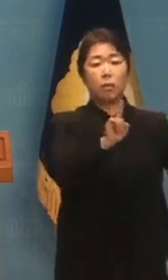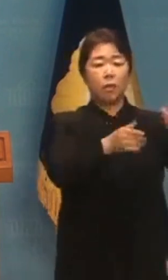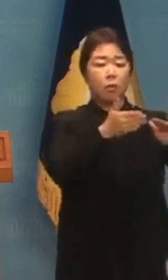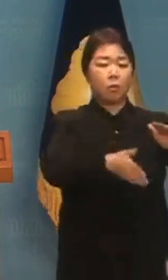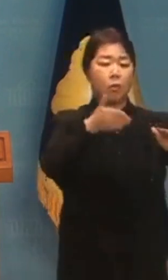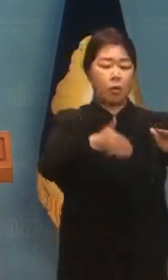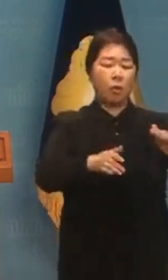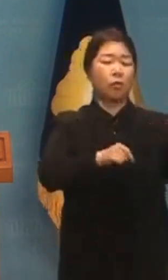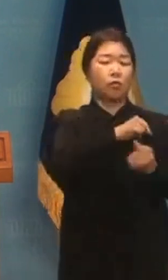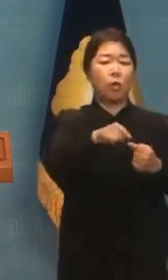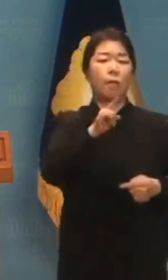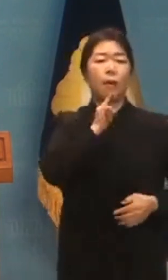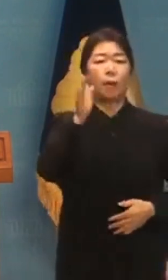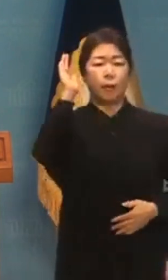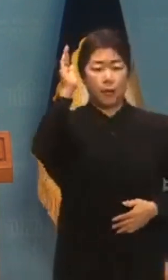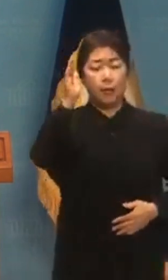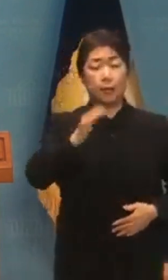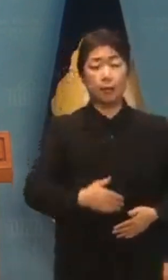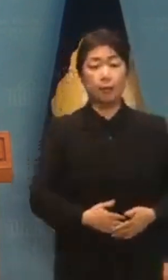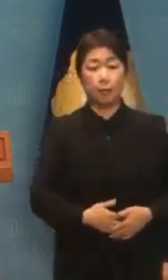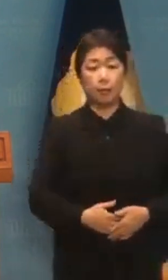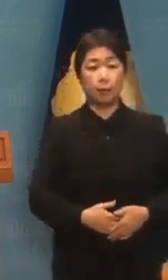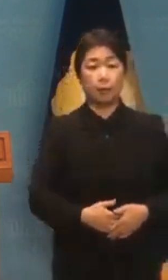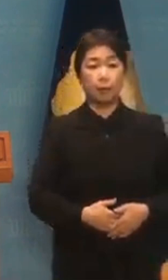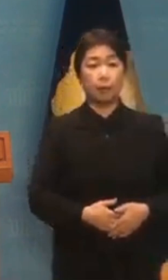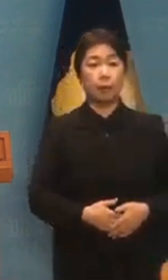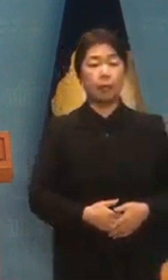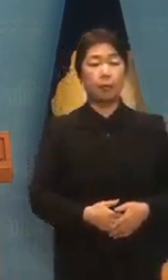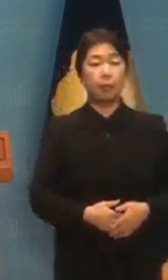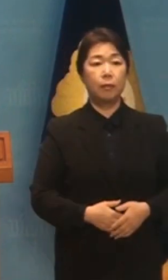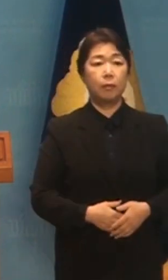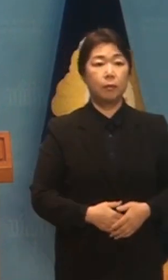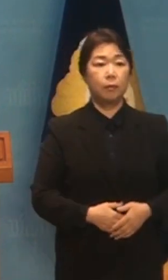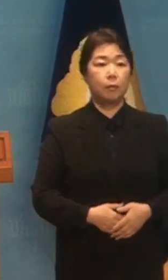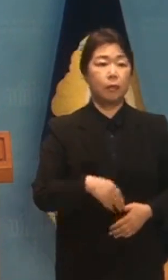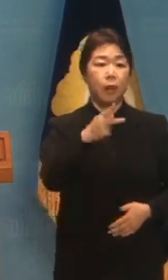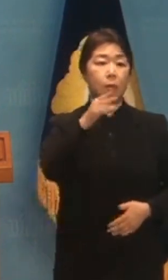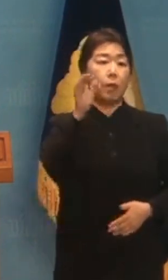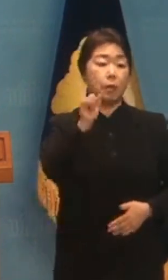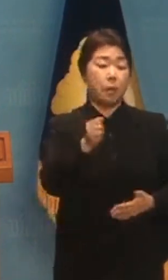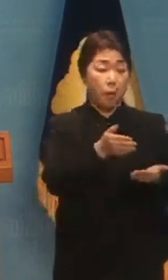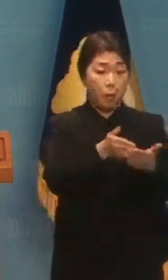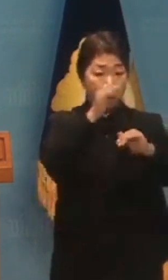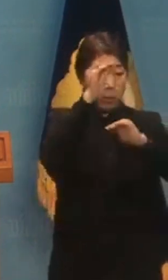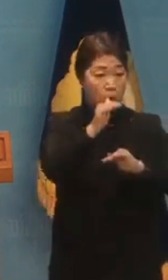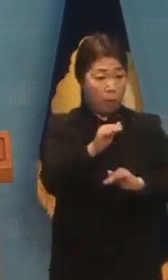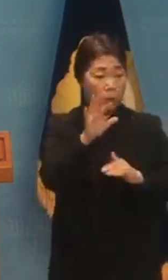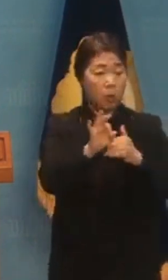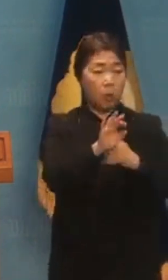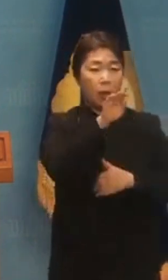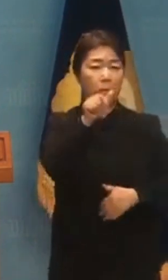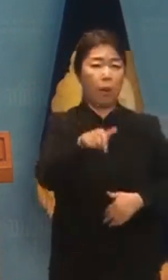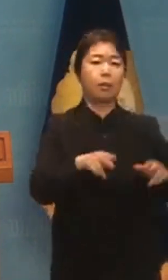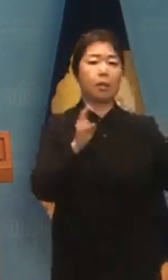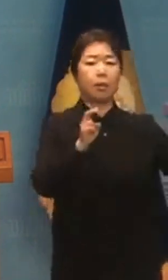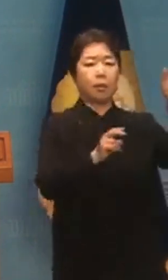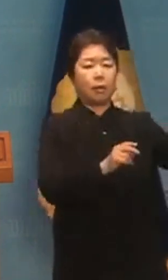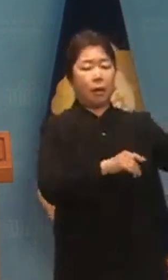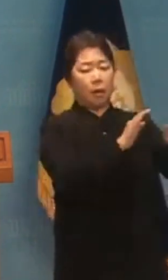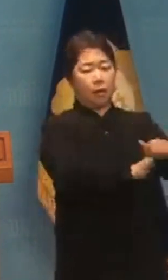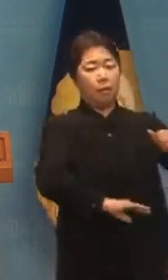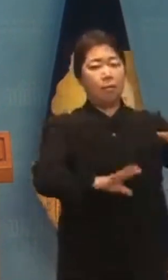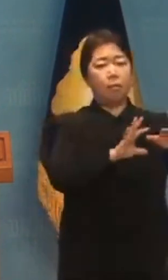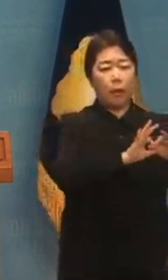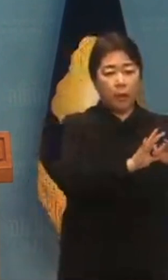앞장서고 있다고 우길 셈입니까? KBS의 보도는 박민사장의 편향과